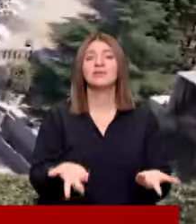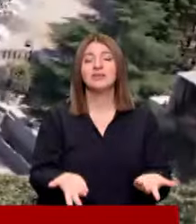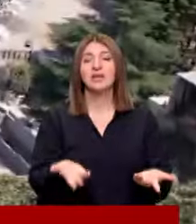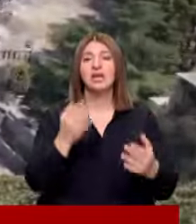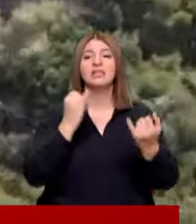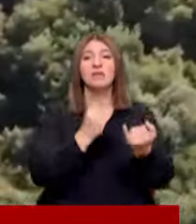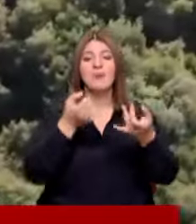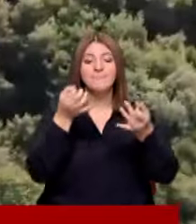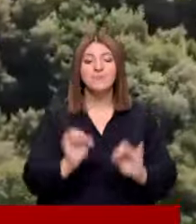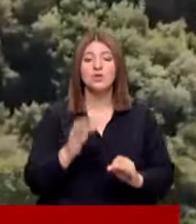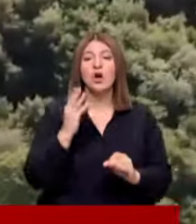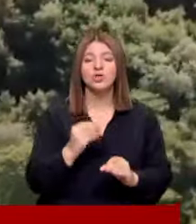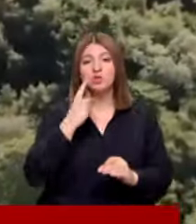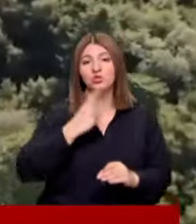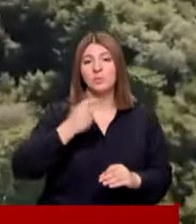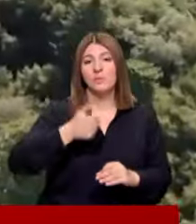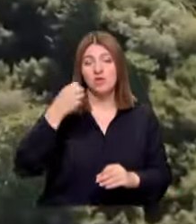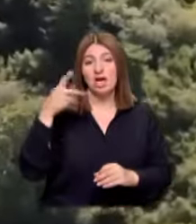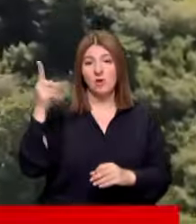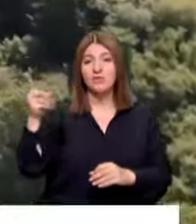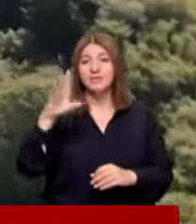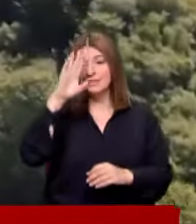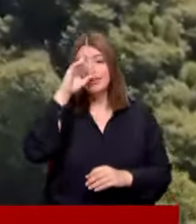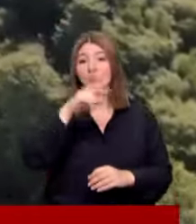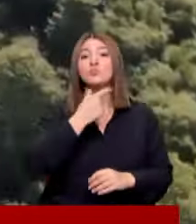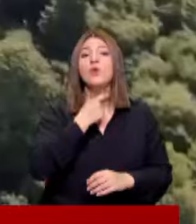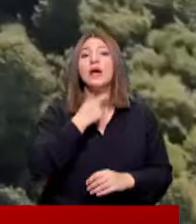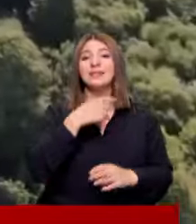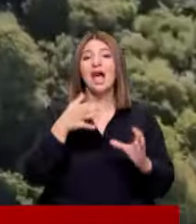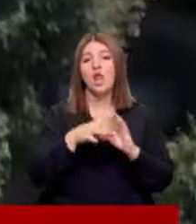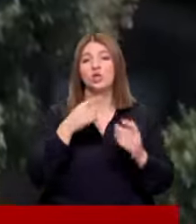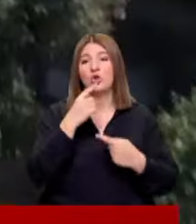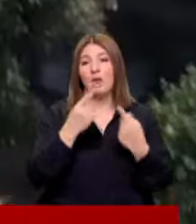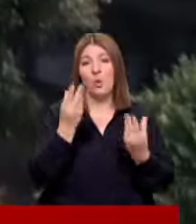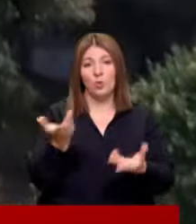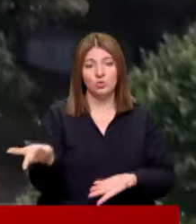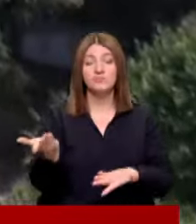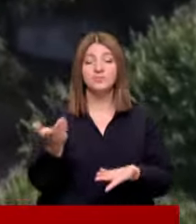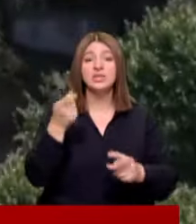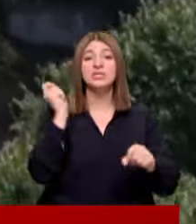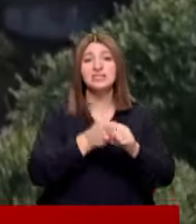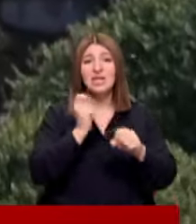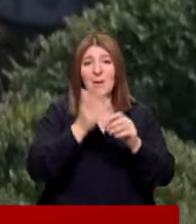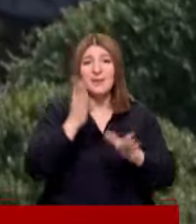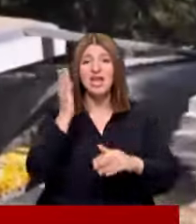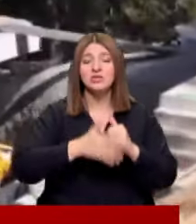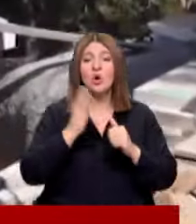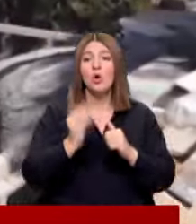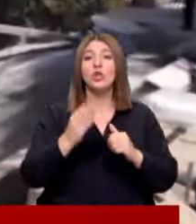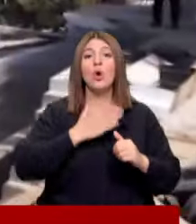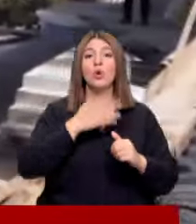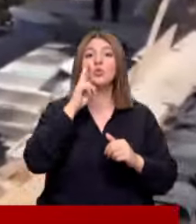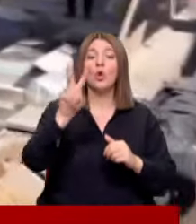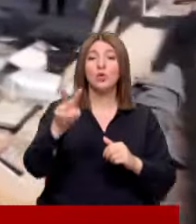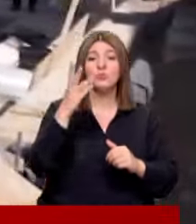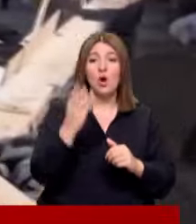Tartışmanın fitilini ateşleyen Cumhurbaşkanı Erdoğan'ın İstanbul Boğazı'na ilişkin sözleri oldu Çivi çakılması bile yasak öngörünüm